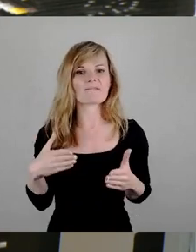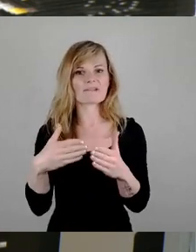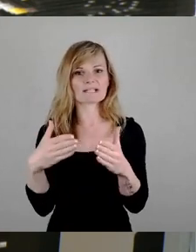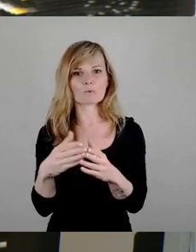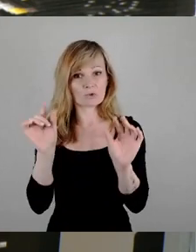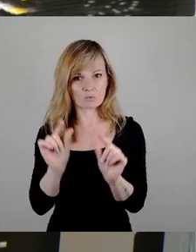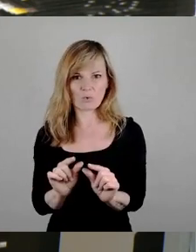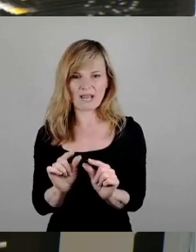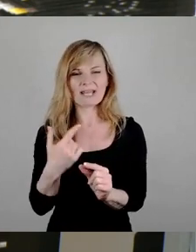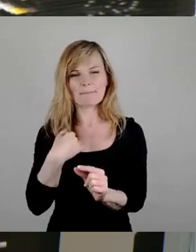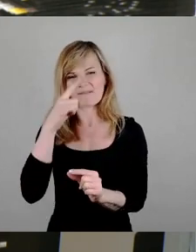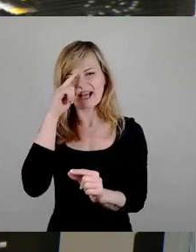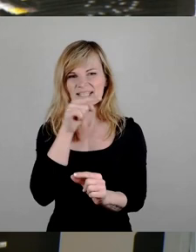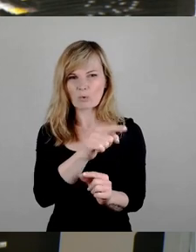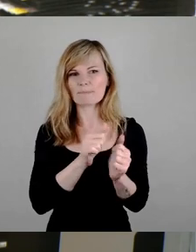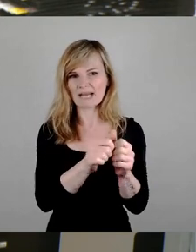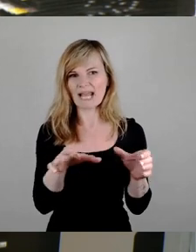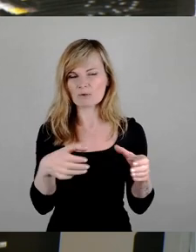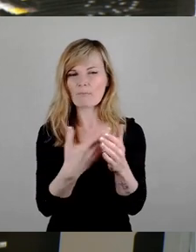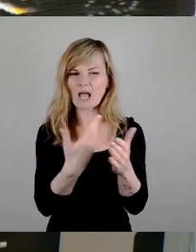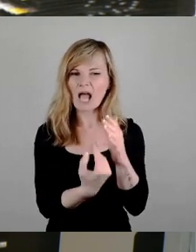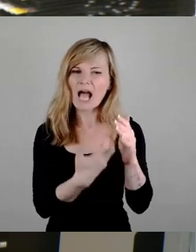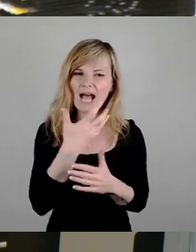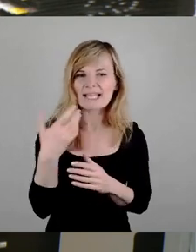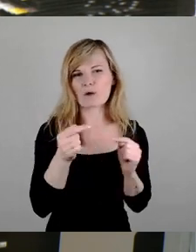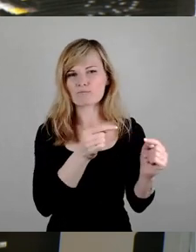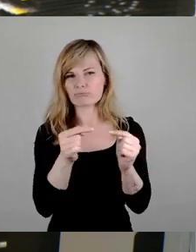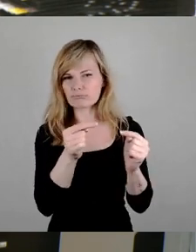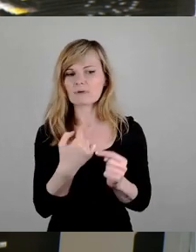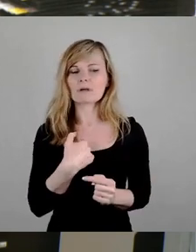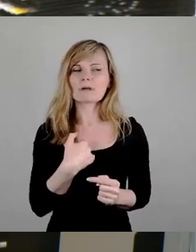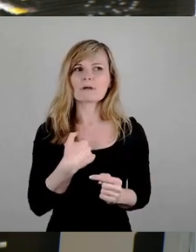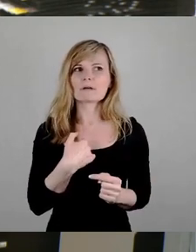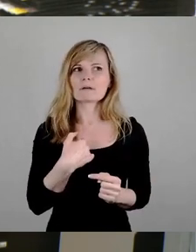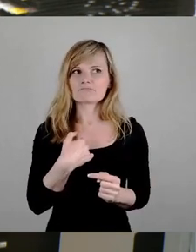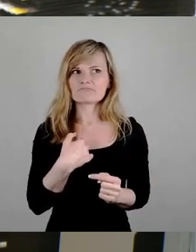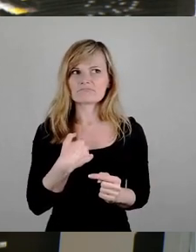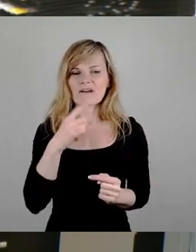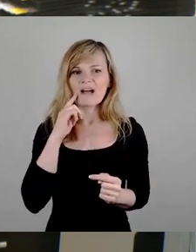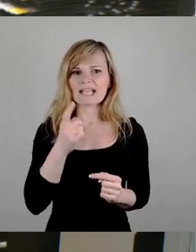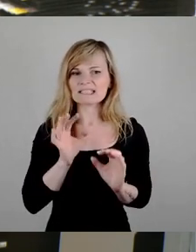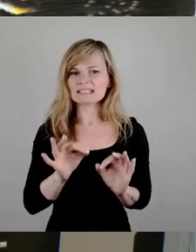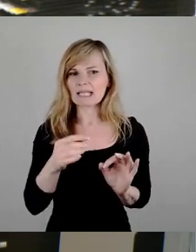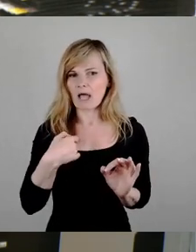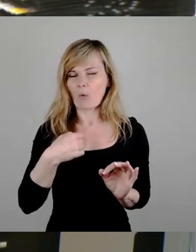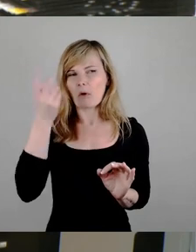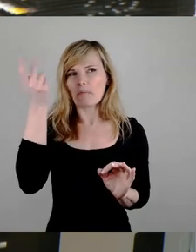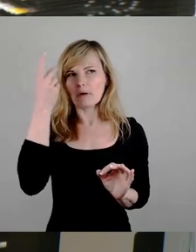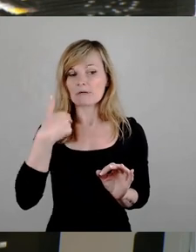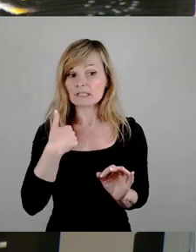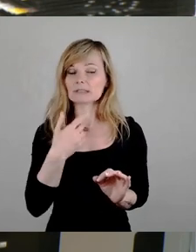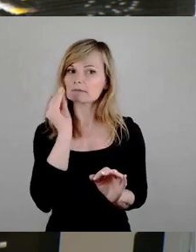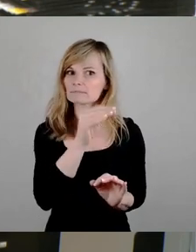wie das diskutiert wurde in der Begleitgruppe. Und ich war es, ich glaube, es waren ein paar andere, aber bei mir erinnere ich mich explizit, habe immer wieder darauf hingewiesen,